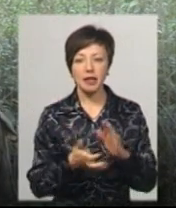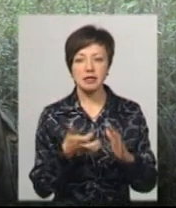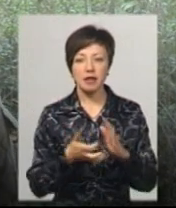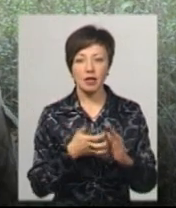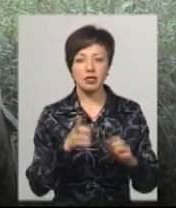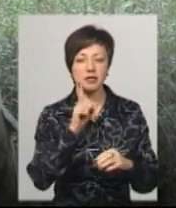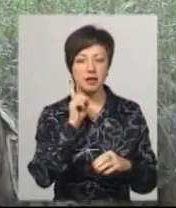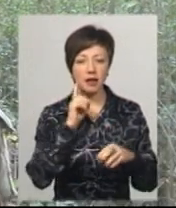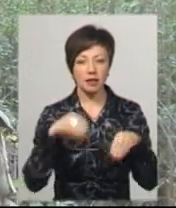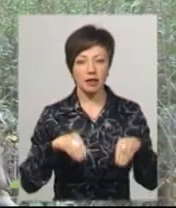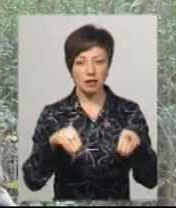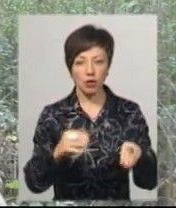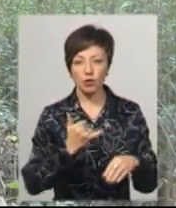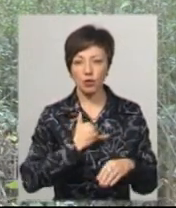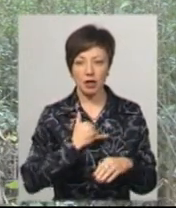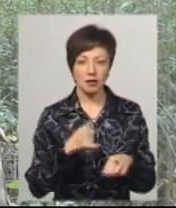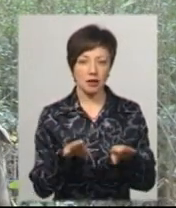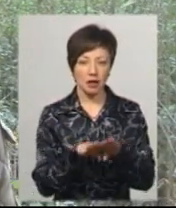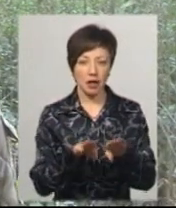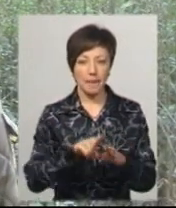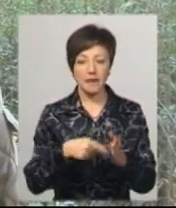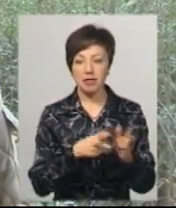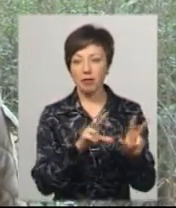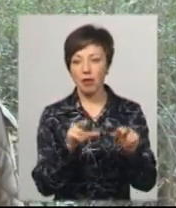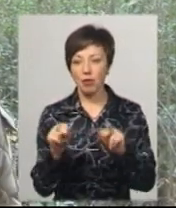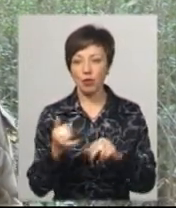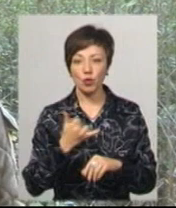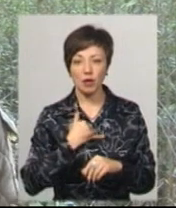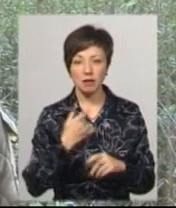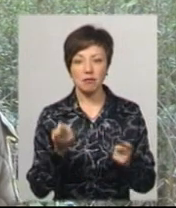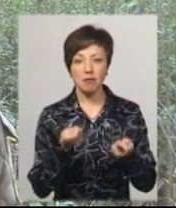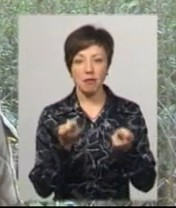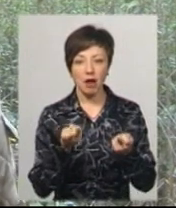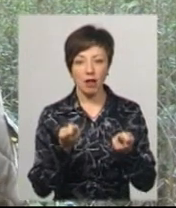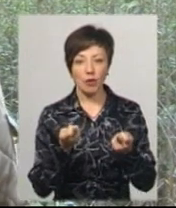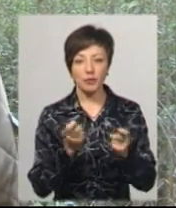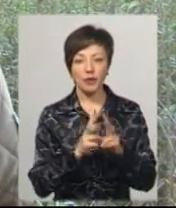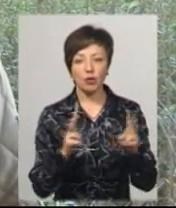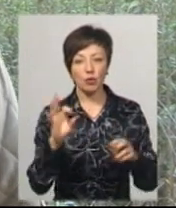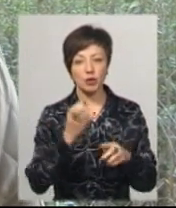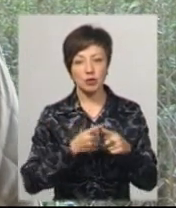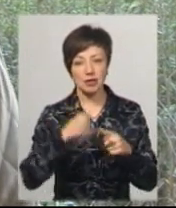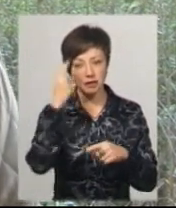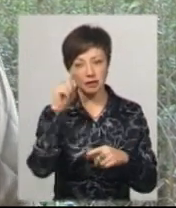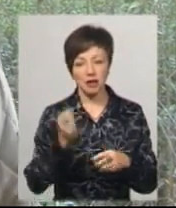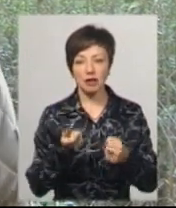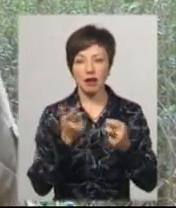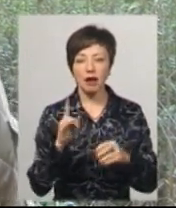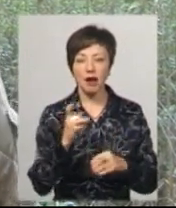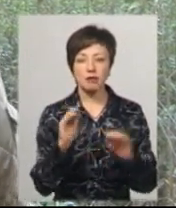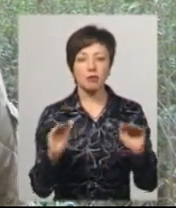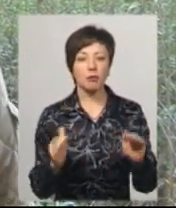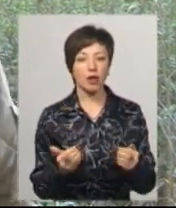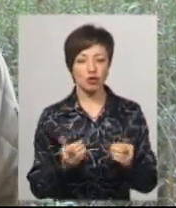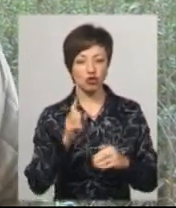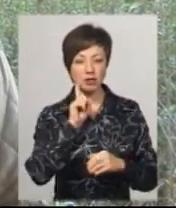насаджень. Попри те, що в нас місто нібито благополучне, в нас мало просто, хто про це знає, в декілька разів менше